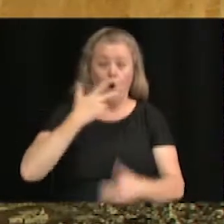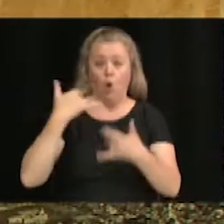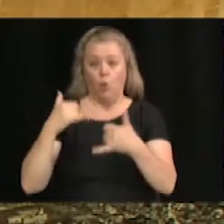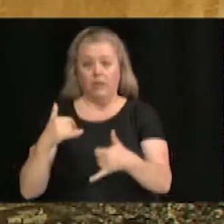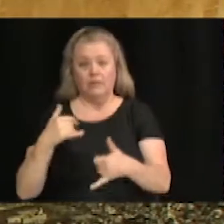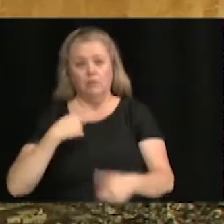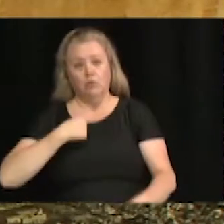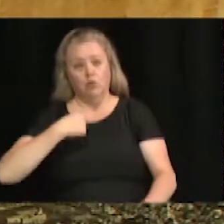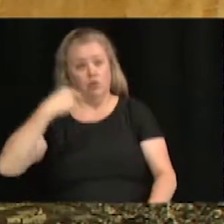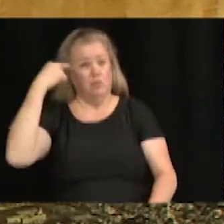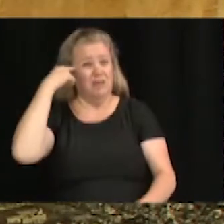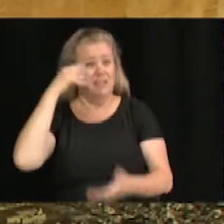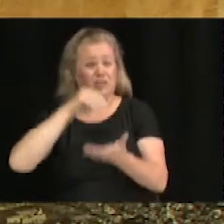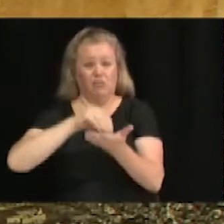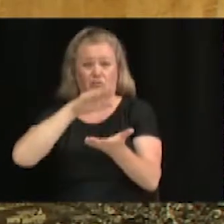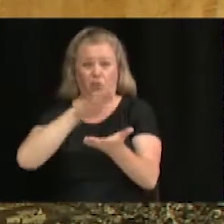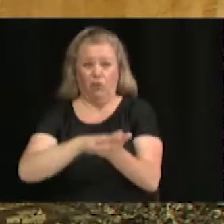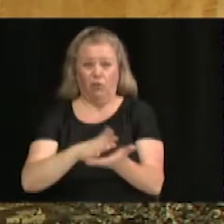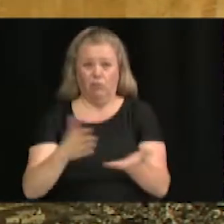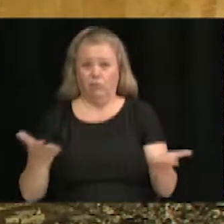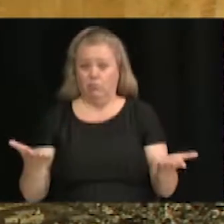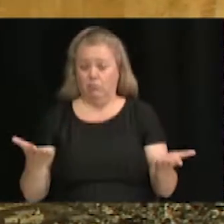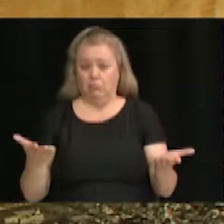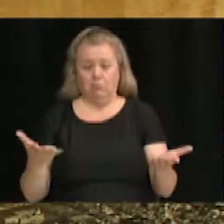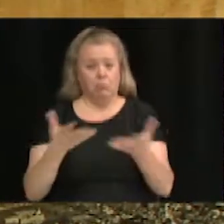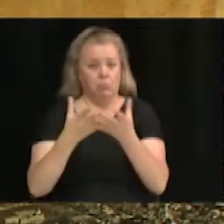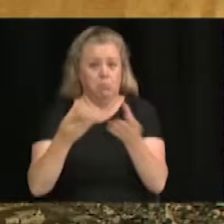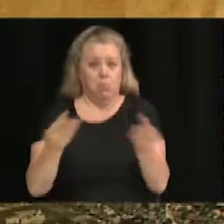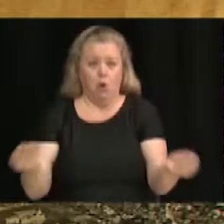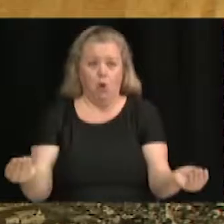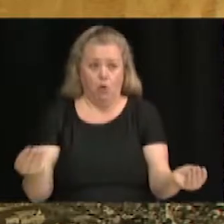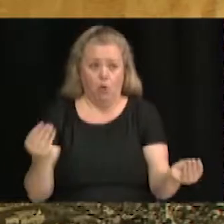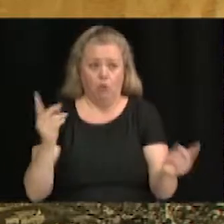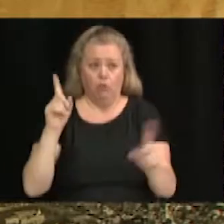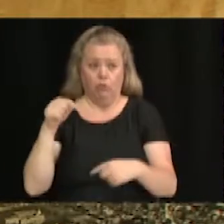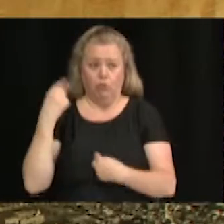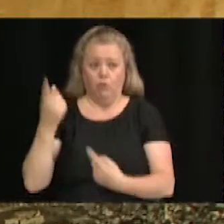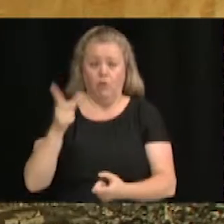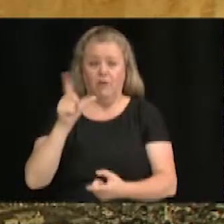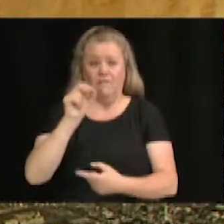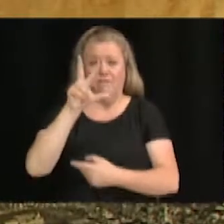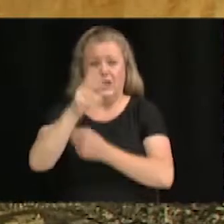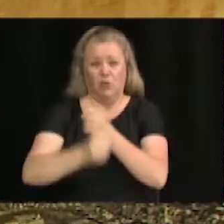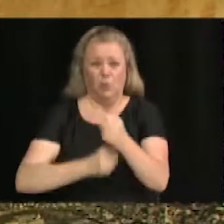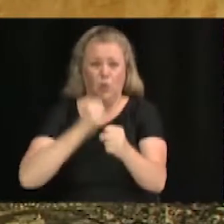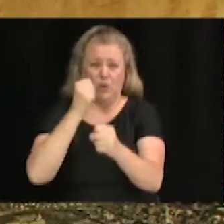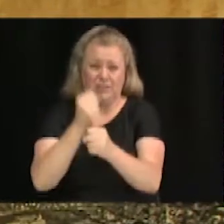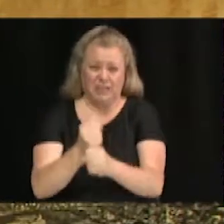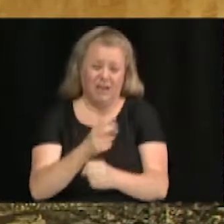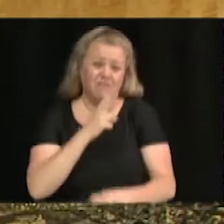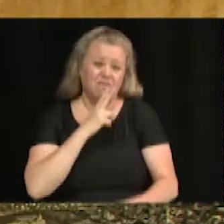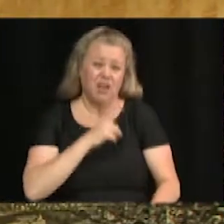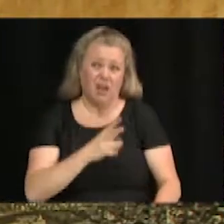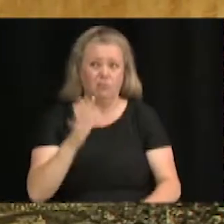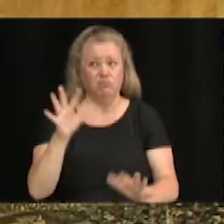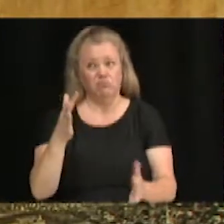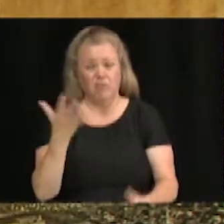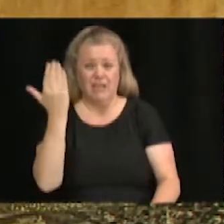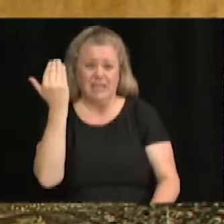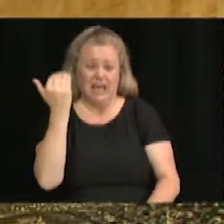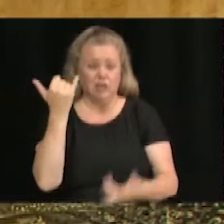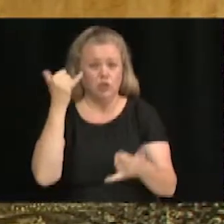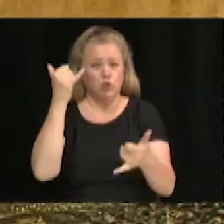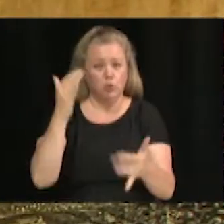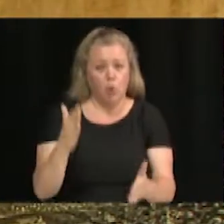qu'il y avait noté des choses, on était encore absents, après 23 ans, imaginez. On a tout de même une quinzaine de joueurs qui jouent à toutes les